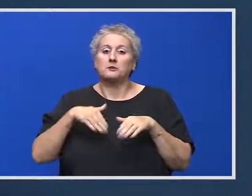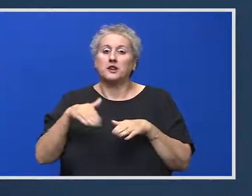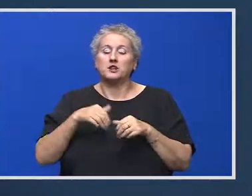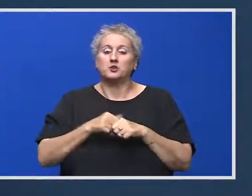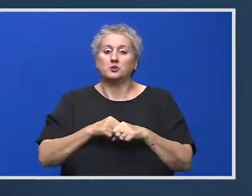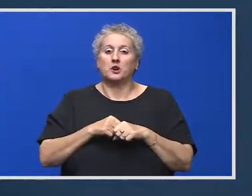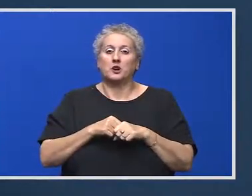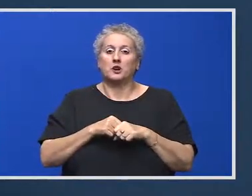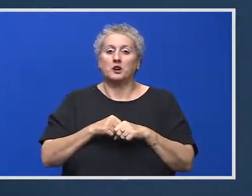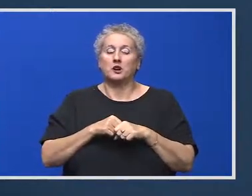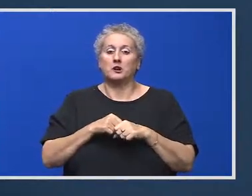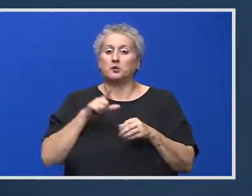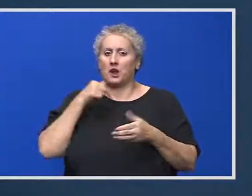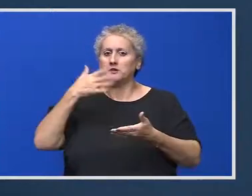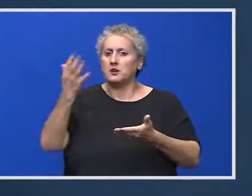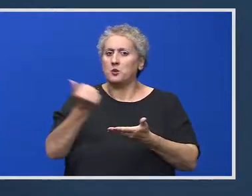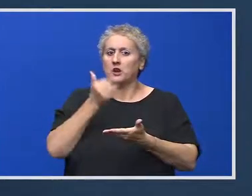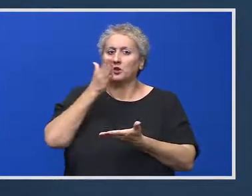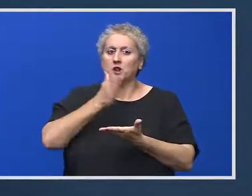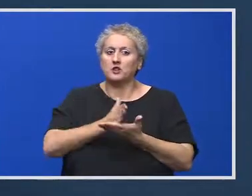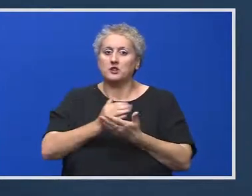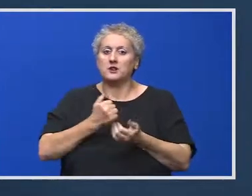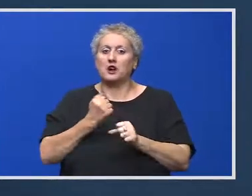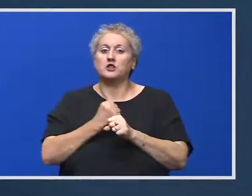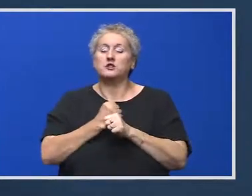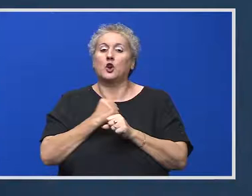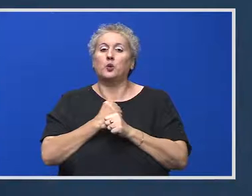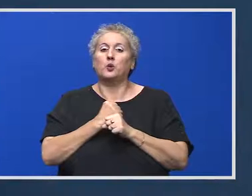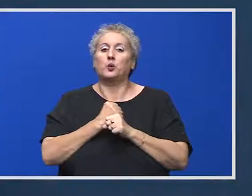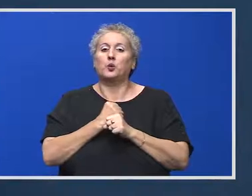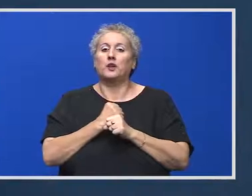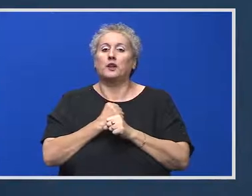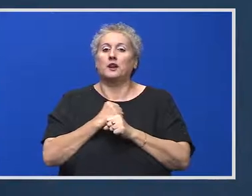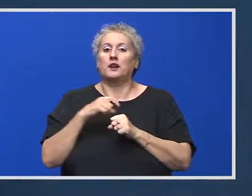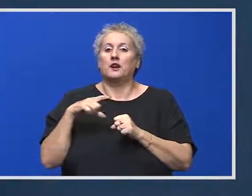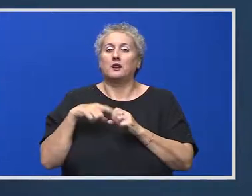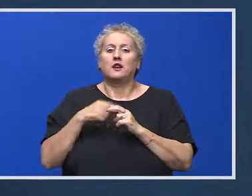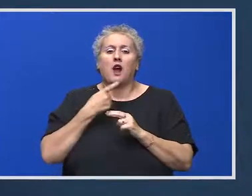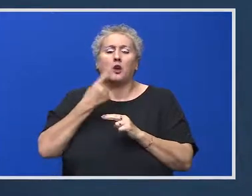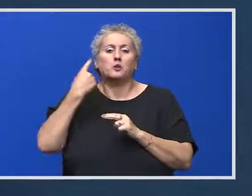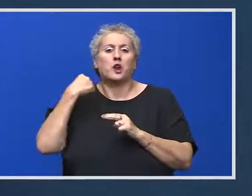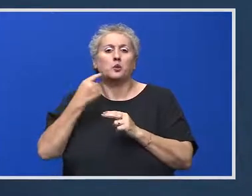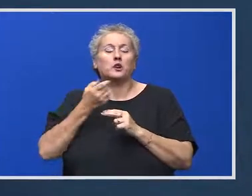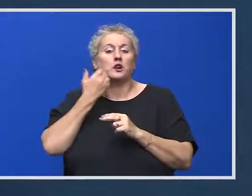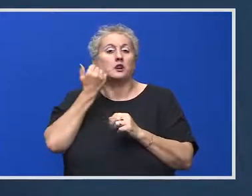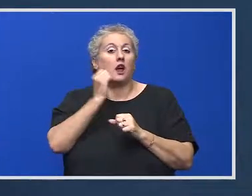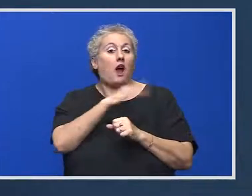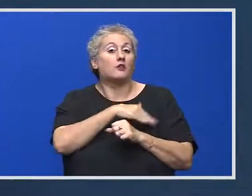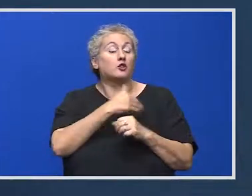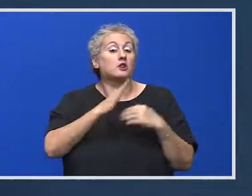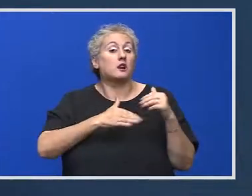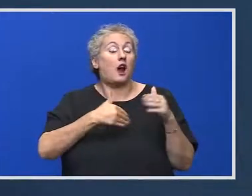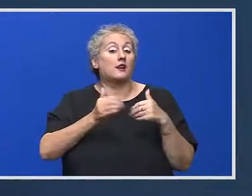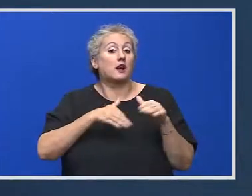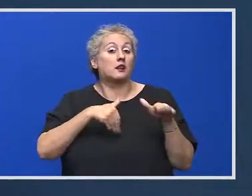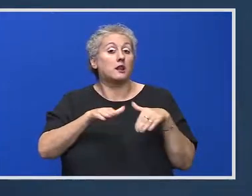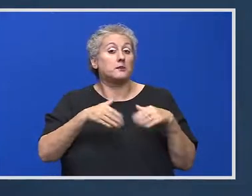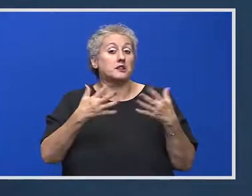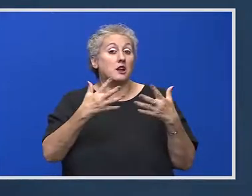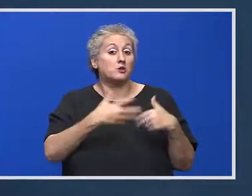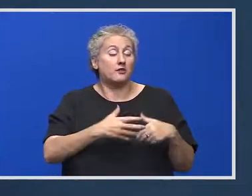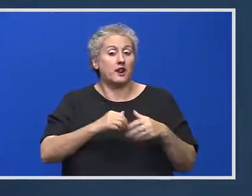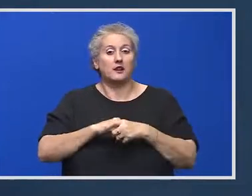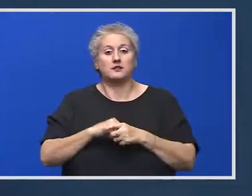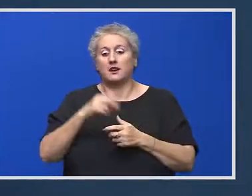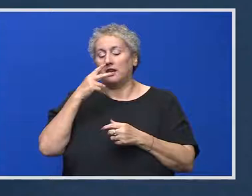Alexandru Nazare, puteați să luați o decizie dacă ați fi fost împotrivă, chiar de anul trecut, în calitate de ministru de finanță. Nu, decizia este la nivel de guvern,